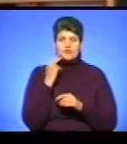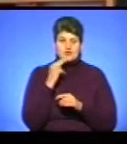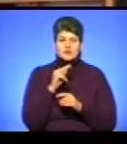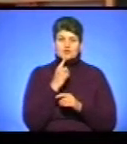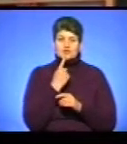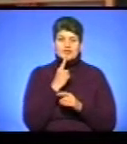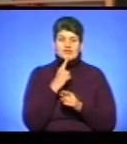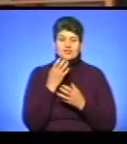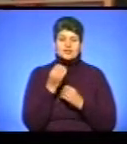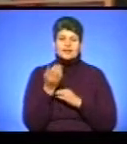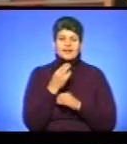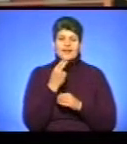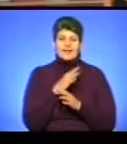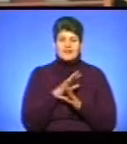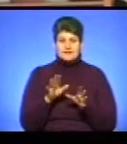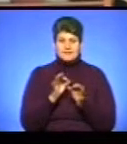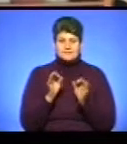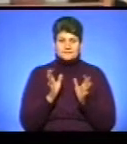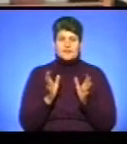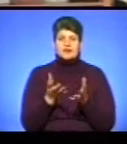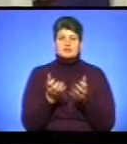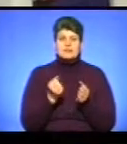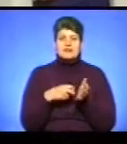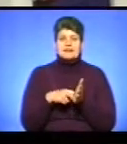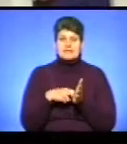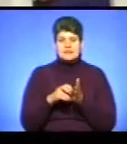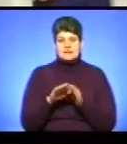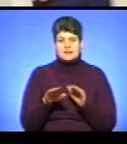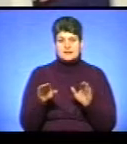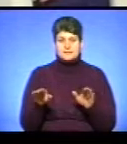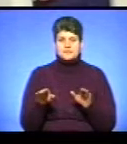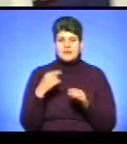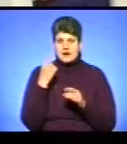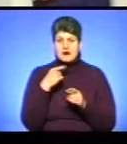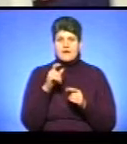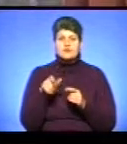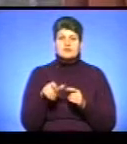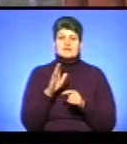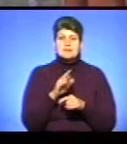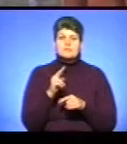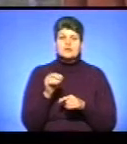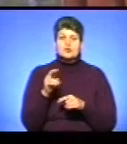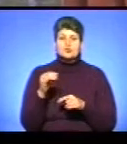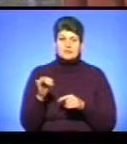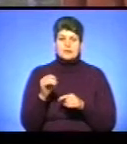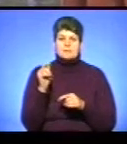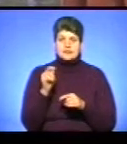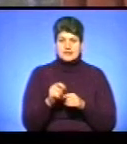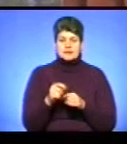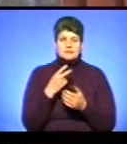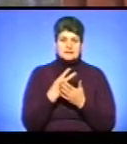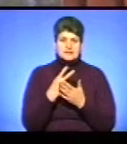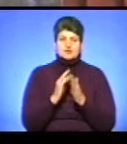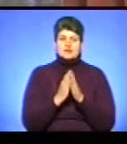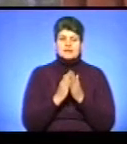цукерків вони не їли, як отримували листи від дітей. Автор проєкту Василь Піддубний приїхати на репрезентацію